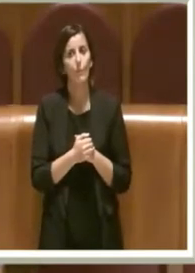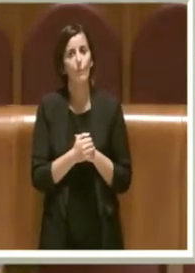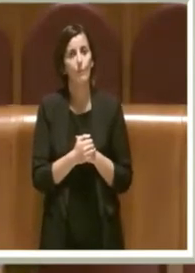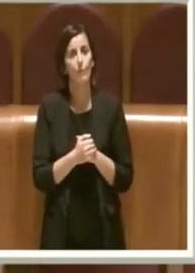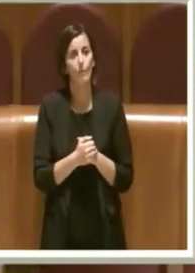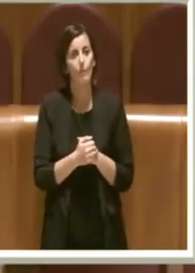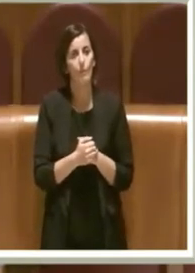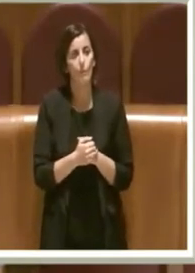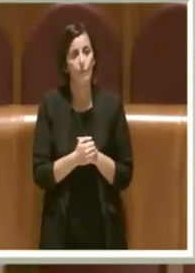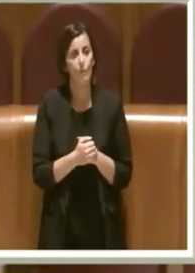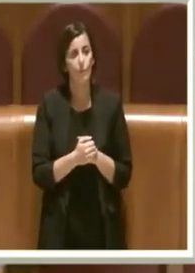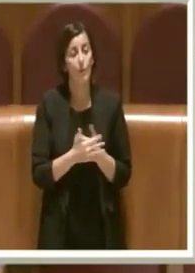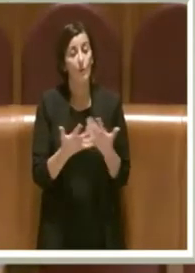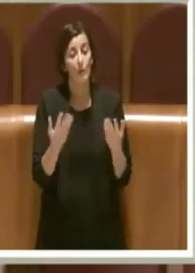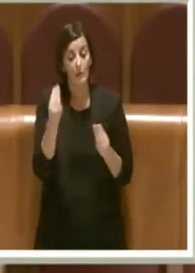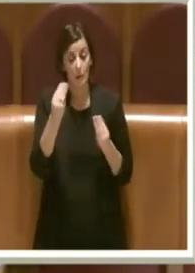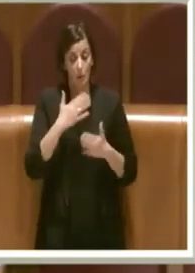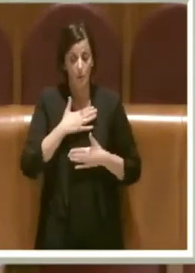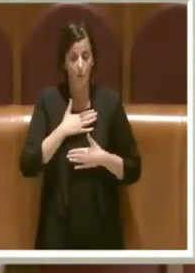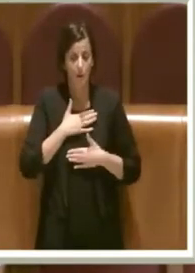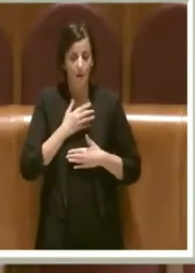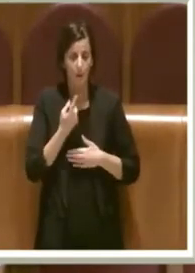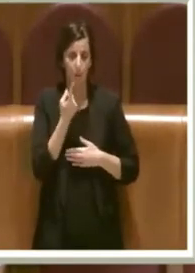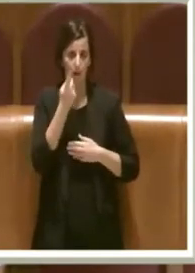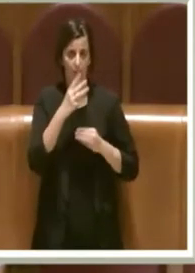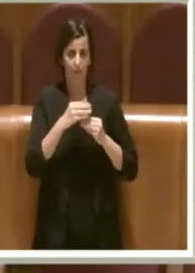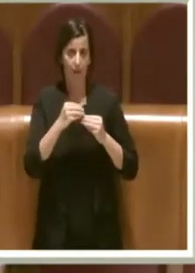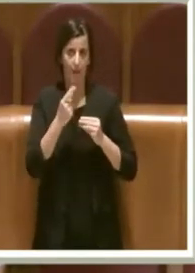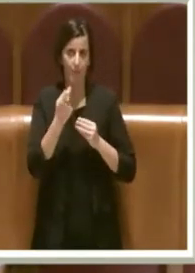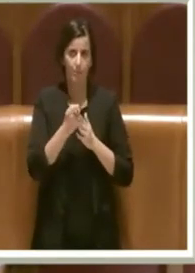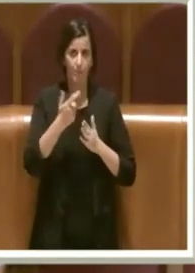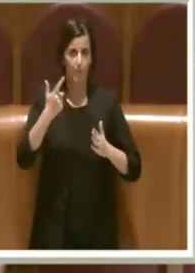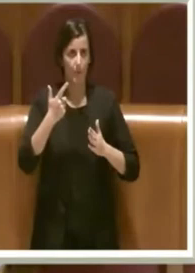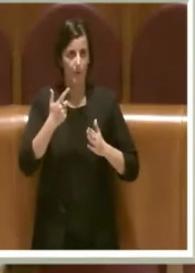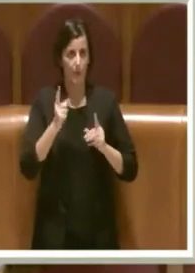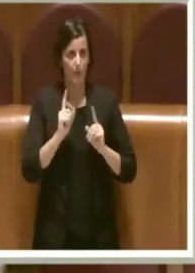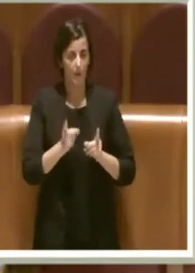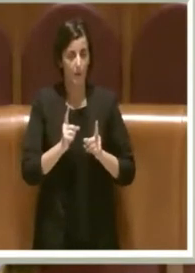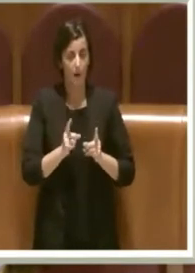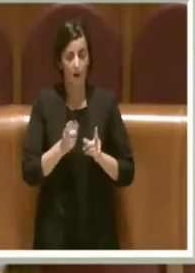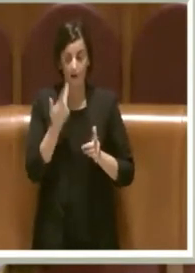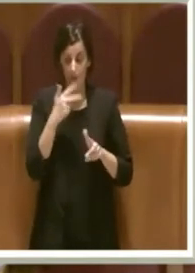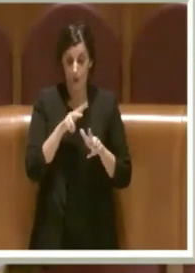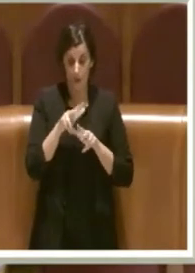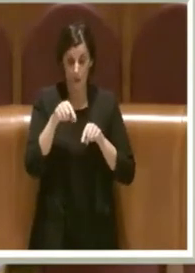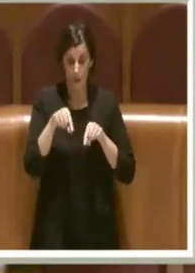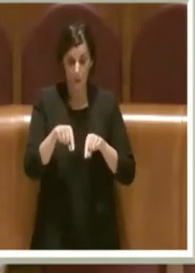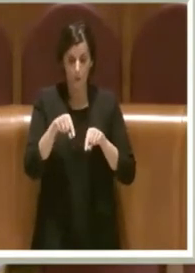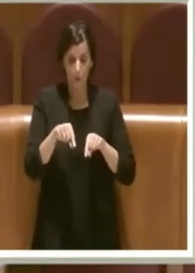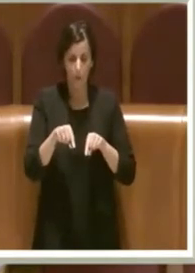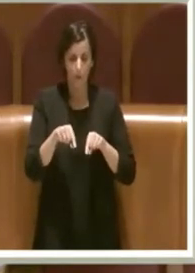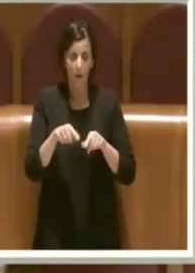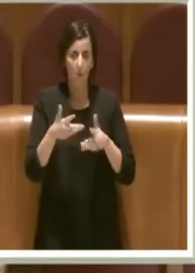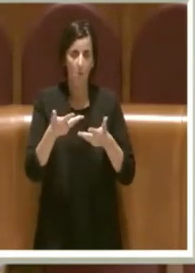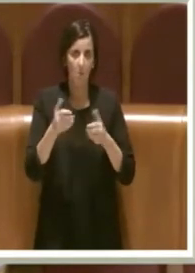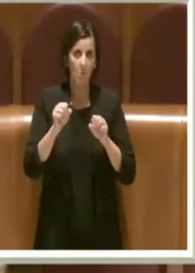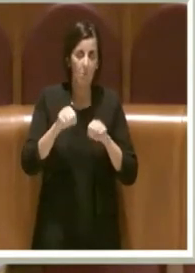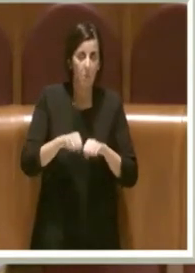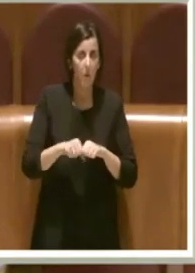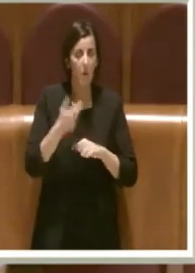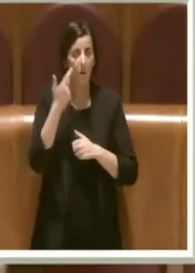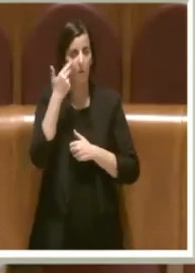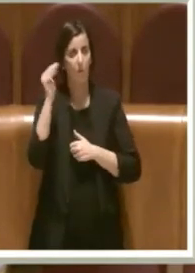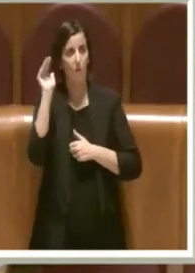Però abbiamo fatto secondo me qualcosa di più importante, ovvero abbiamo messo questo comune alle condizioni di guardare al futuro. Ecco, io le